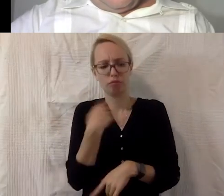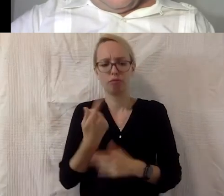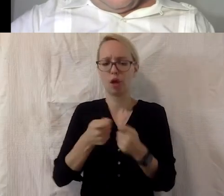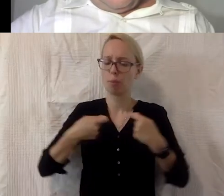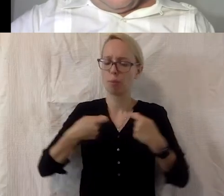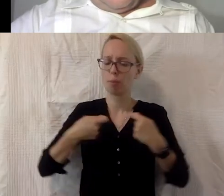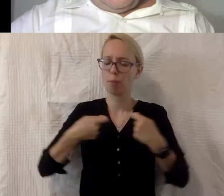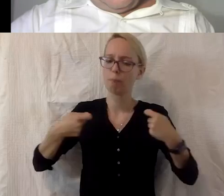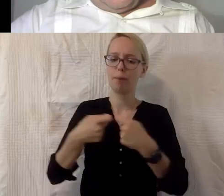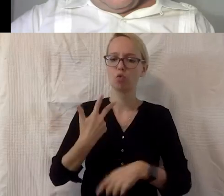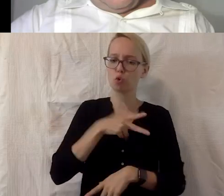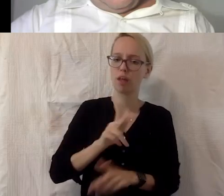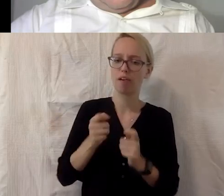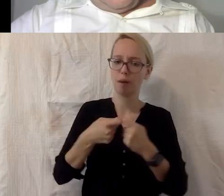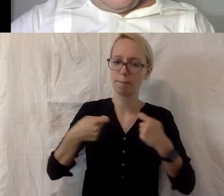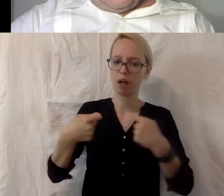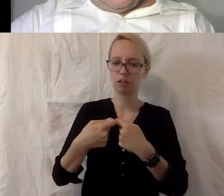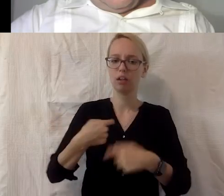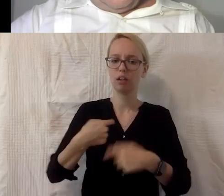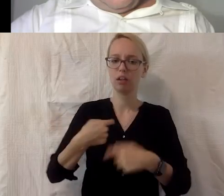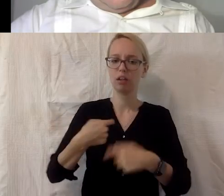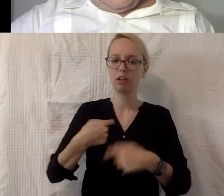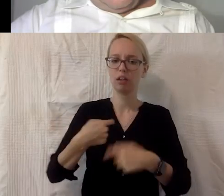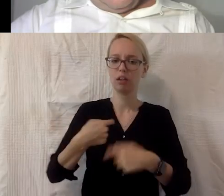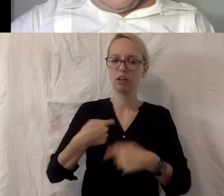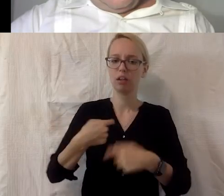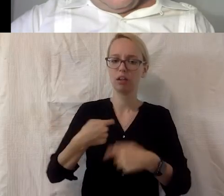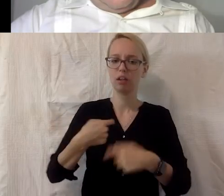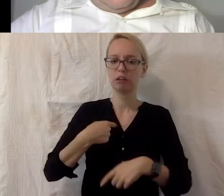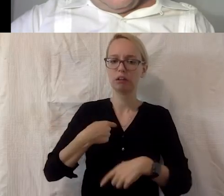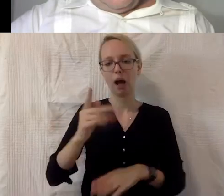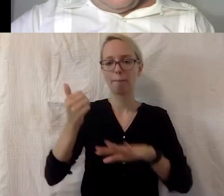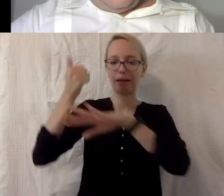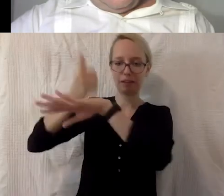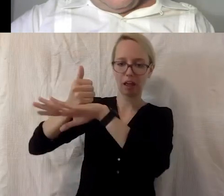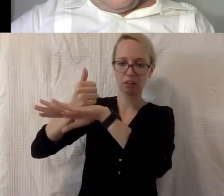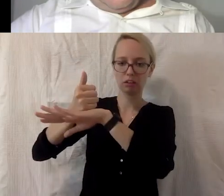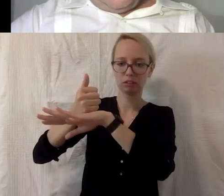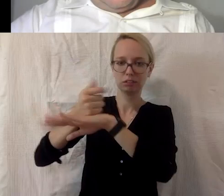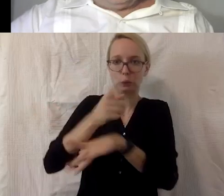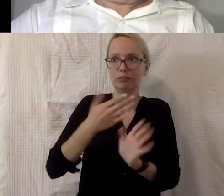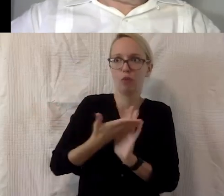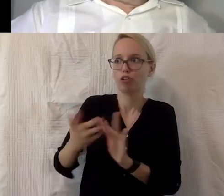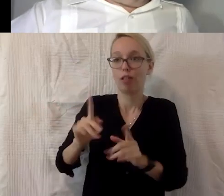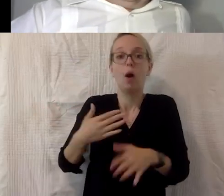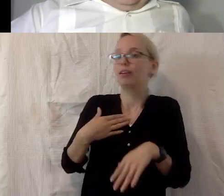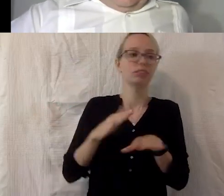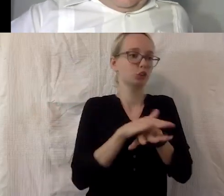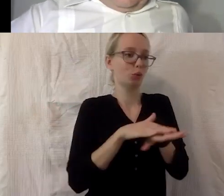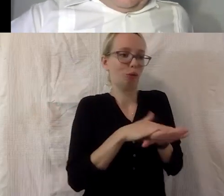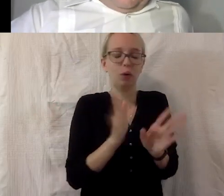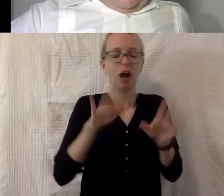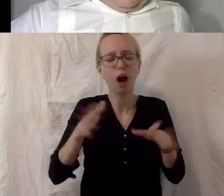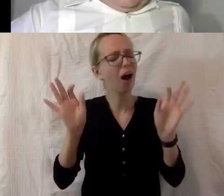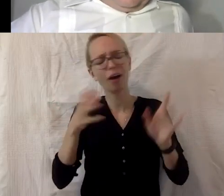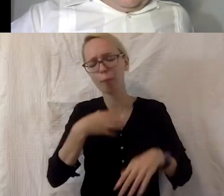VdK, dessen Präsidentin ich jetzt bin, soweit bist du in der Forschung gar nicht mehr gekommen, das macht aber auch gar nichts, ich bin jetzt eben, ist gar kein Problem,